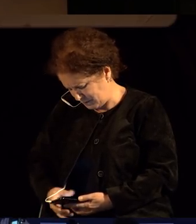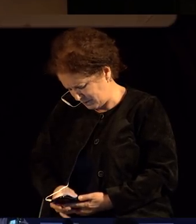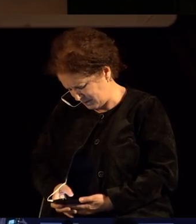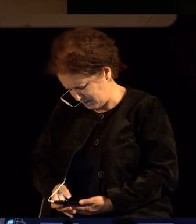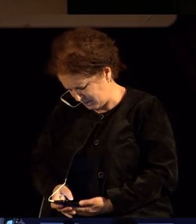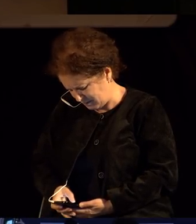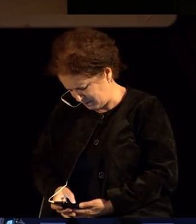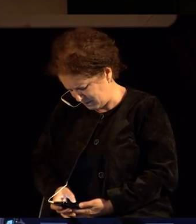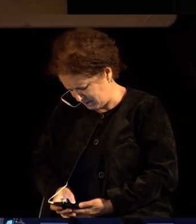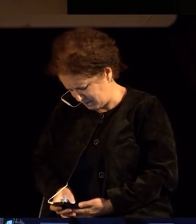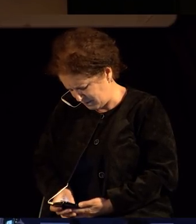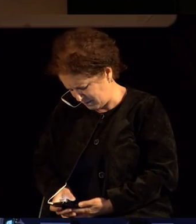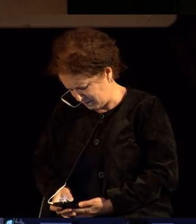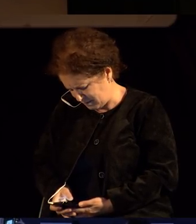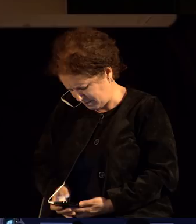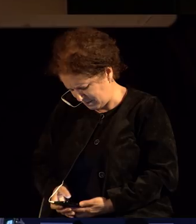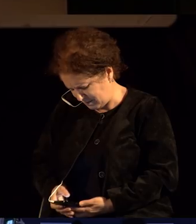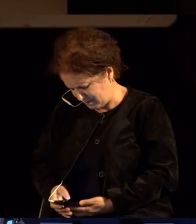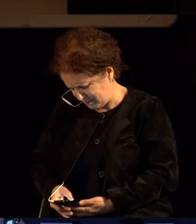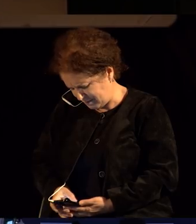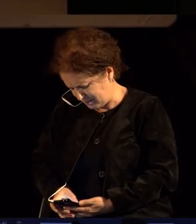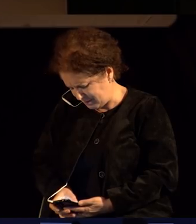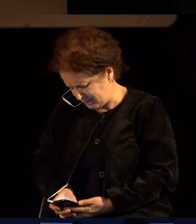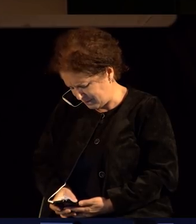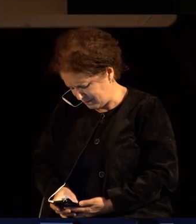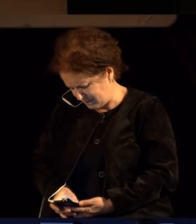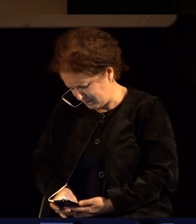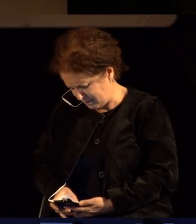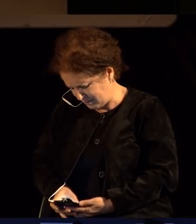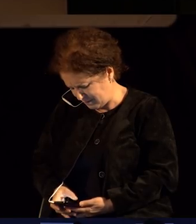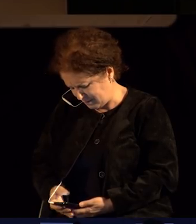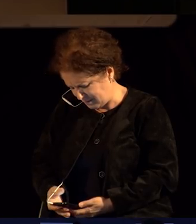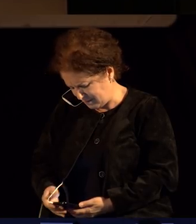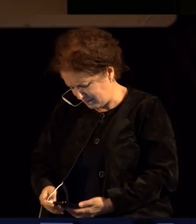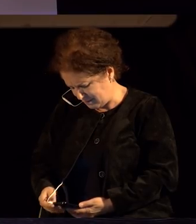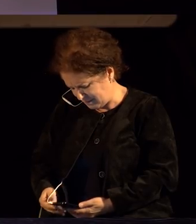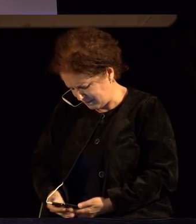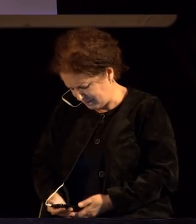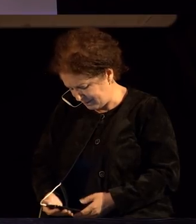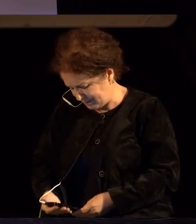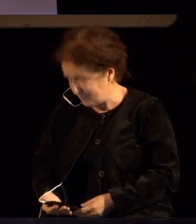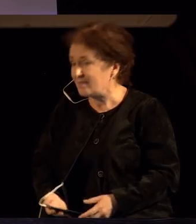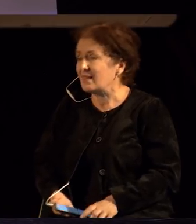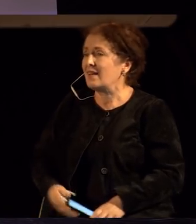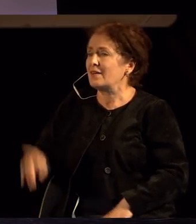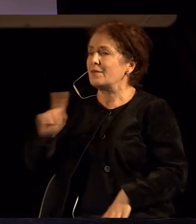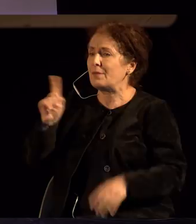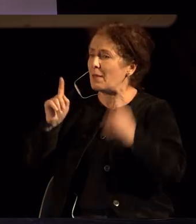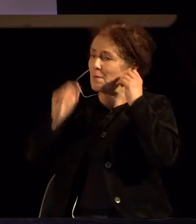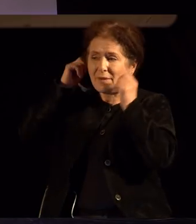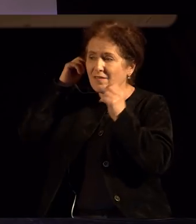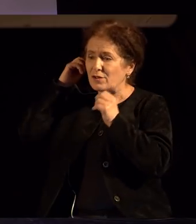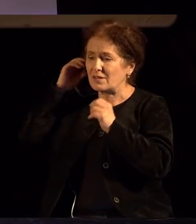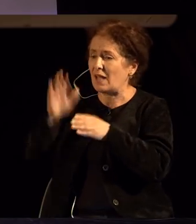pleasure-focused sex education. I'm going to get right into it, because the time is not ticking apparently, but